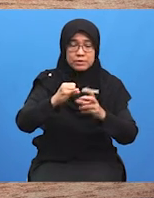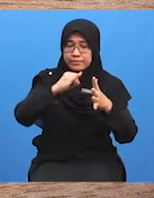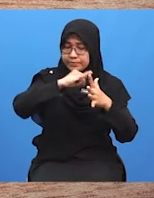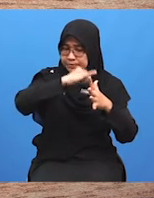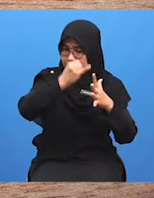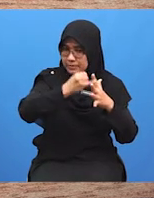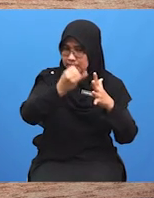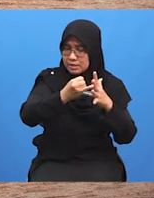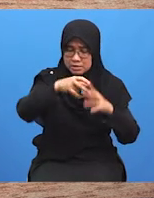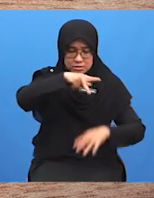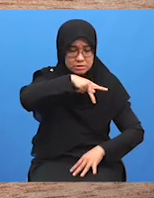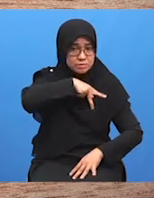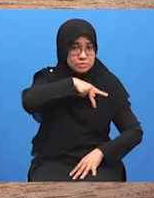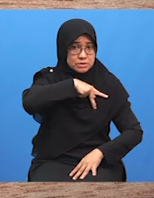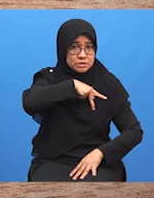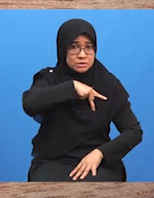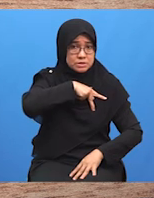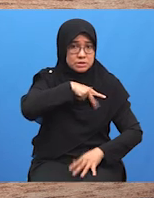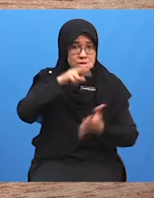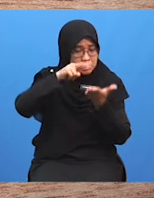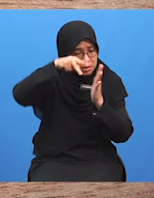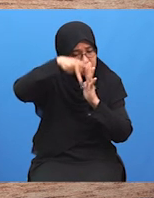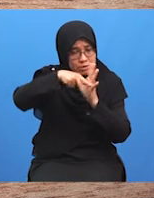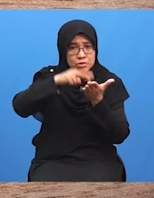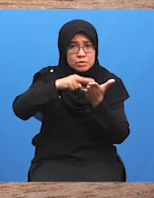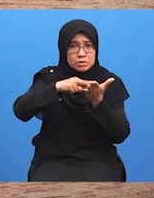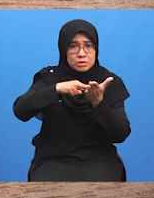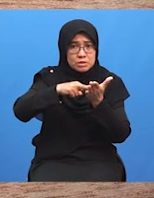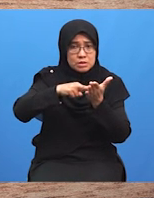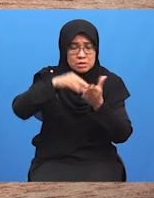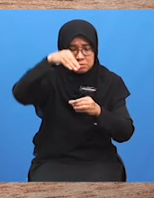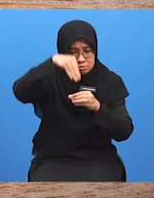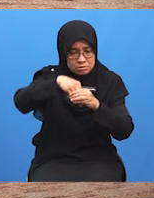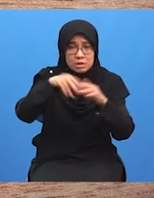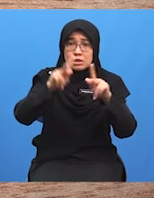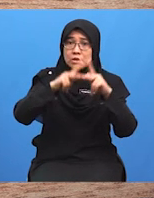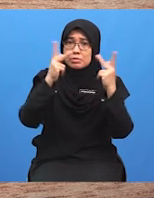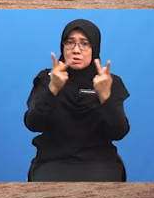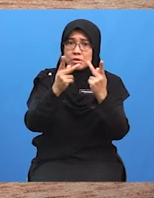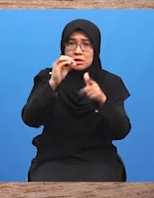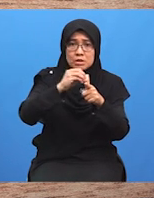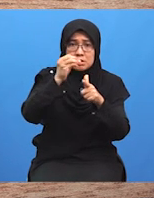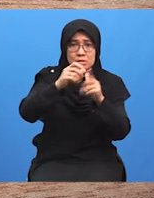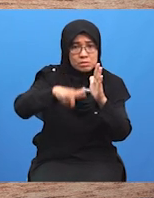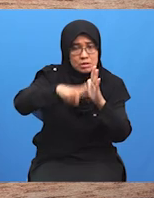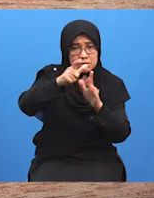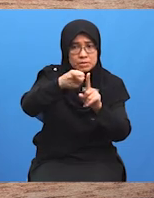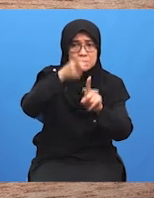Merujuk kepada perundingan yang dijalankan secara berkumpulan Atau lebih dari seorang